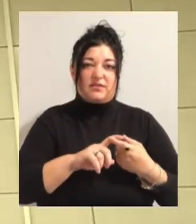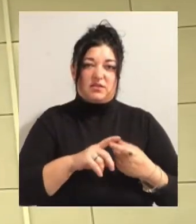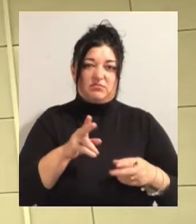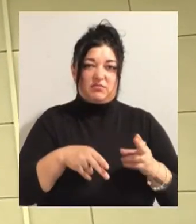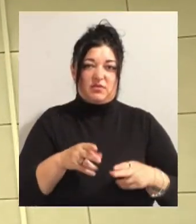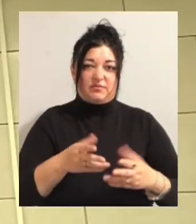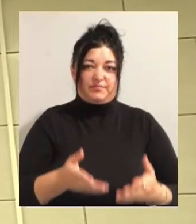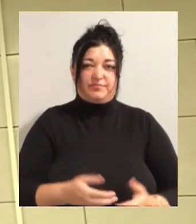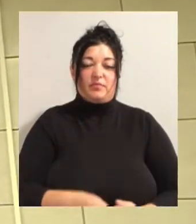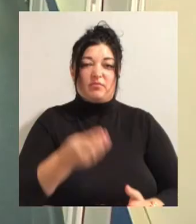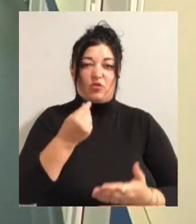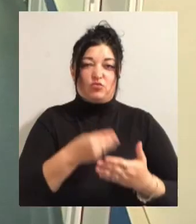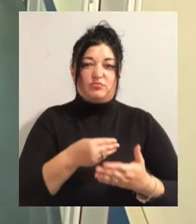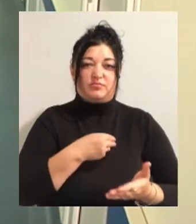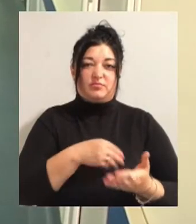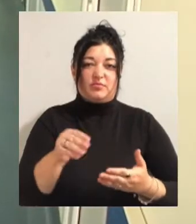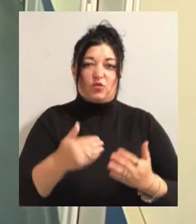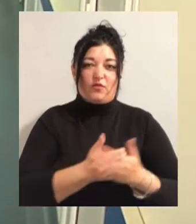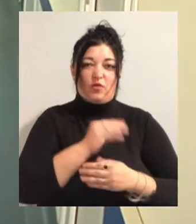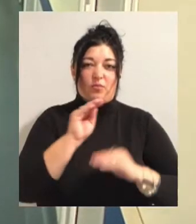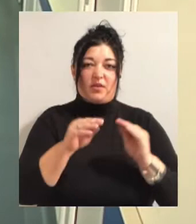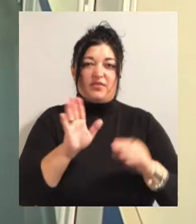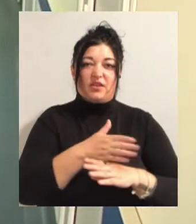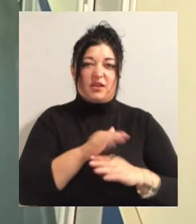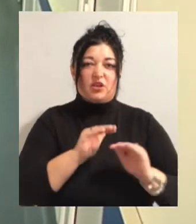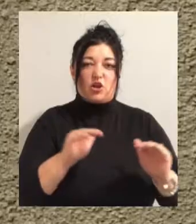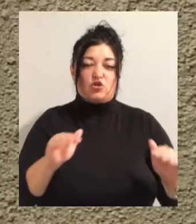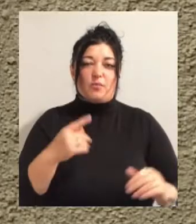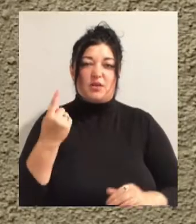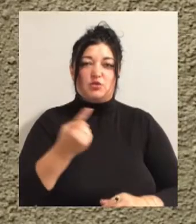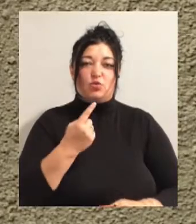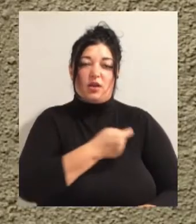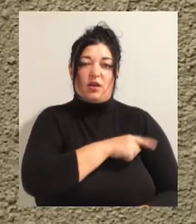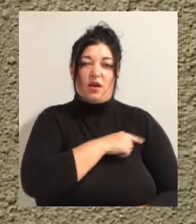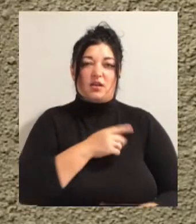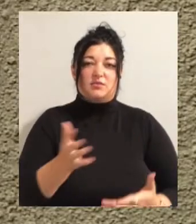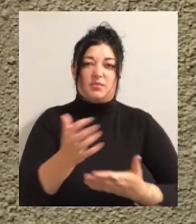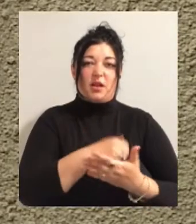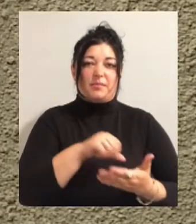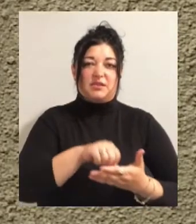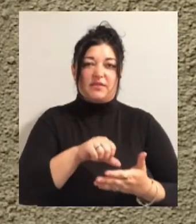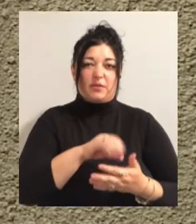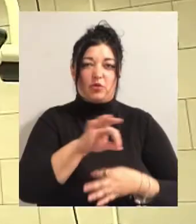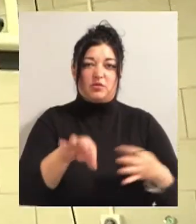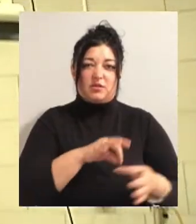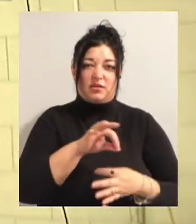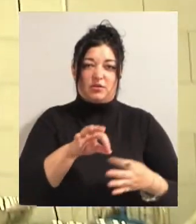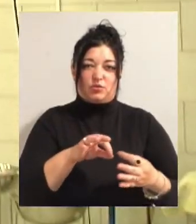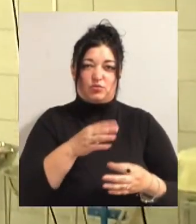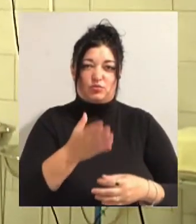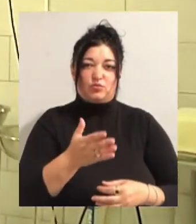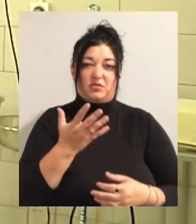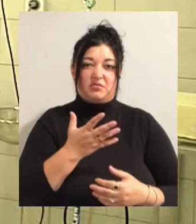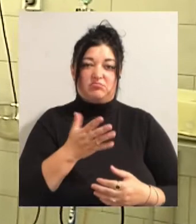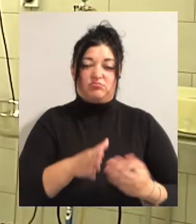закупівлю та встановлення нового обладнання у відділенні дитячообласної лікарні збирали представники проєкту «Речі, які допомагають» та працівники